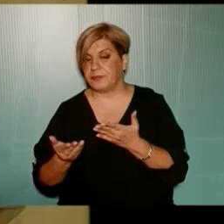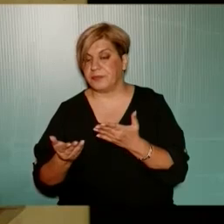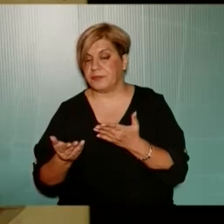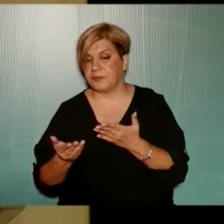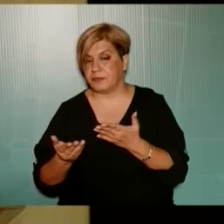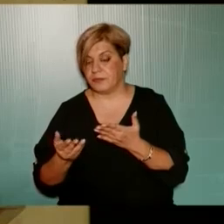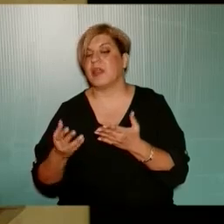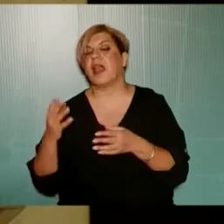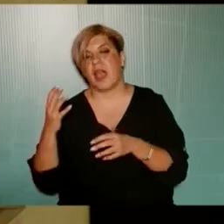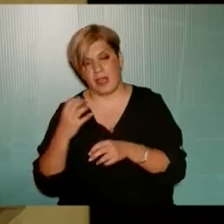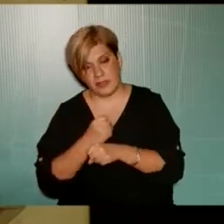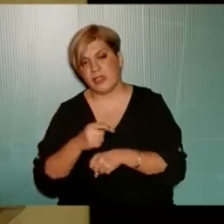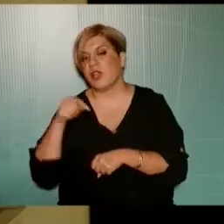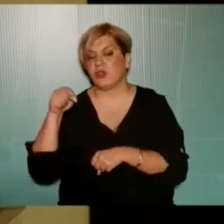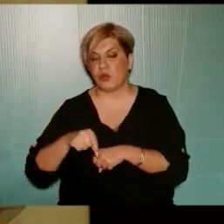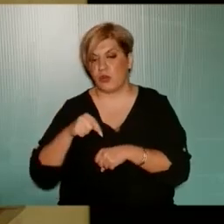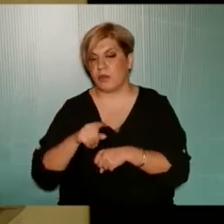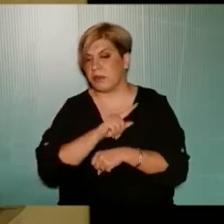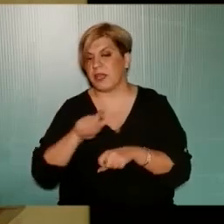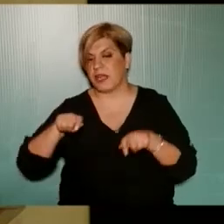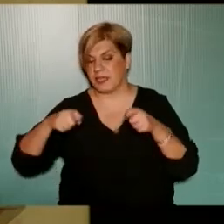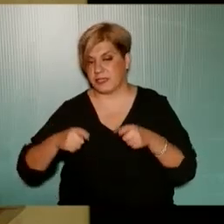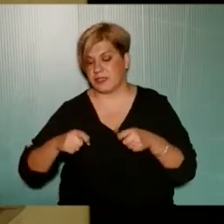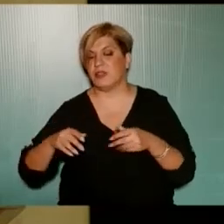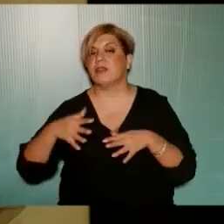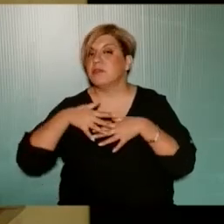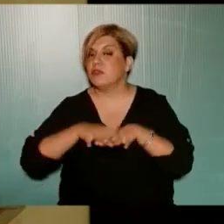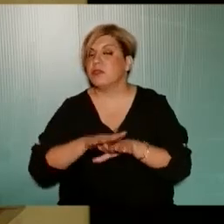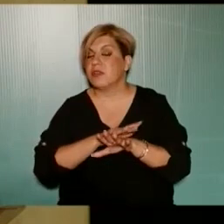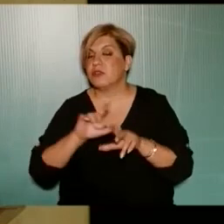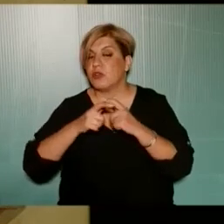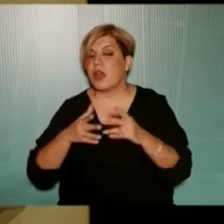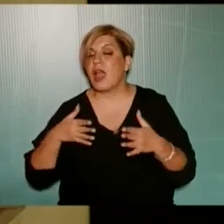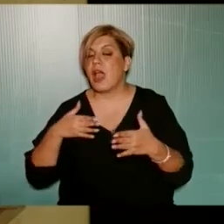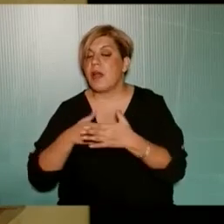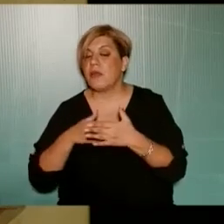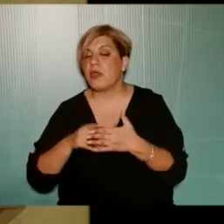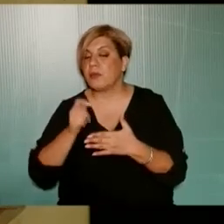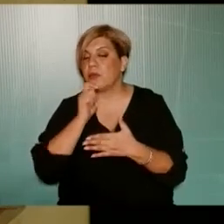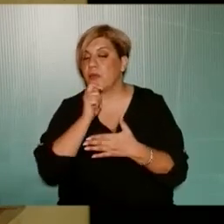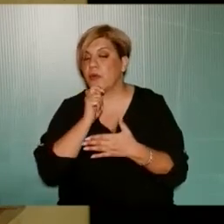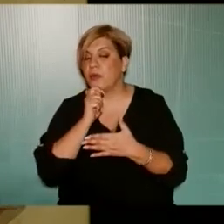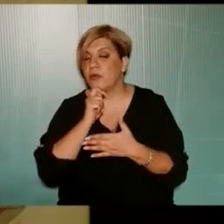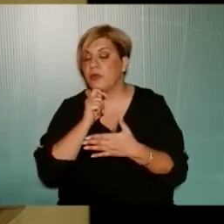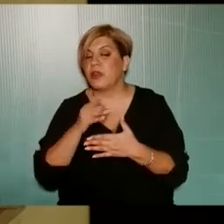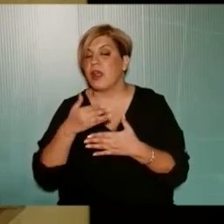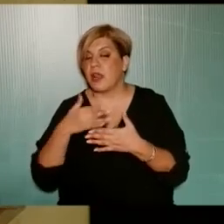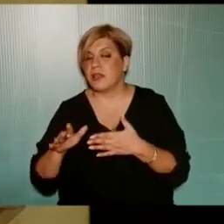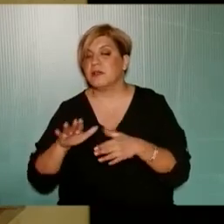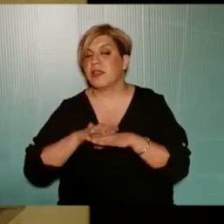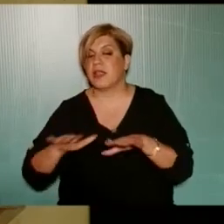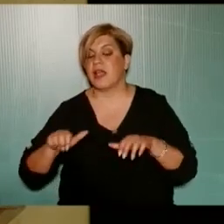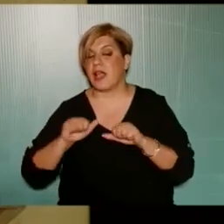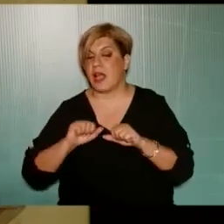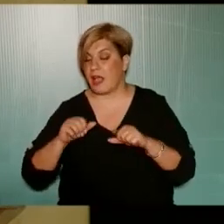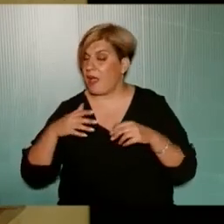Και εφικτά και στο τώρα Όπως να μην κλείσει και να μην συγχωνευτεί κανένα σχολείο Να μπουν εμπόδια σε αυτή την πολιτική Να ανοίξει η παιδική χαρά